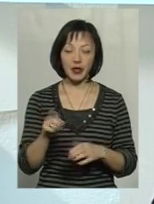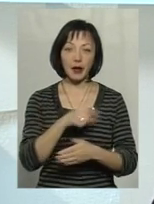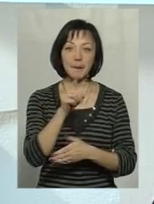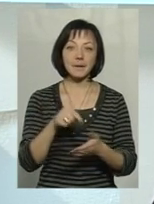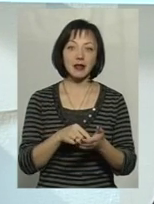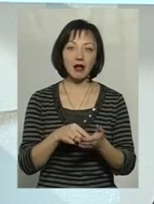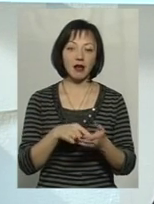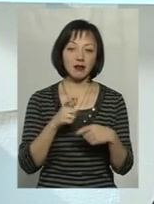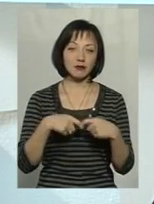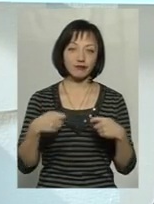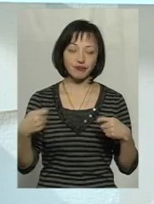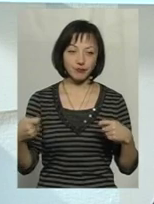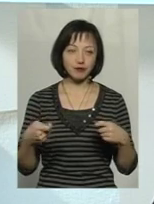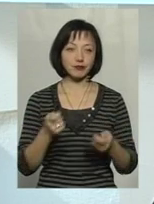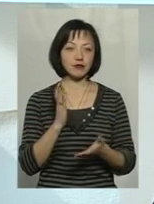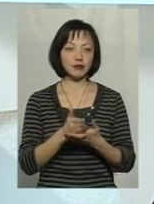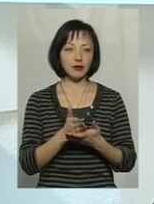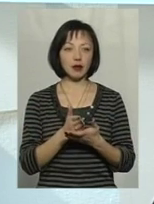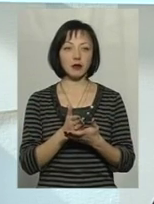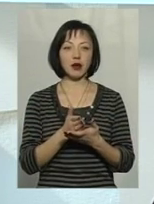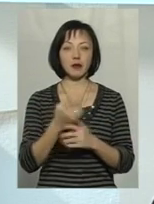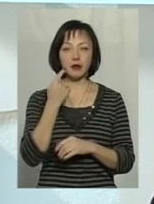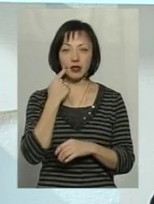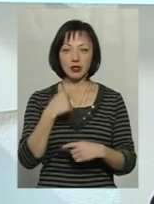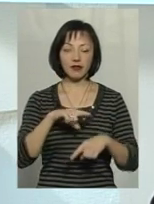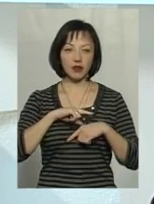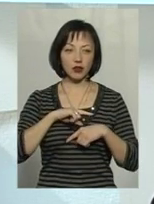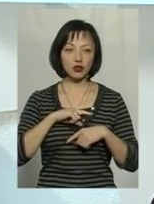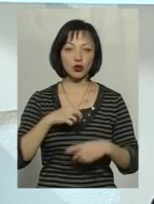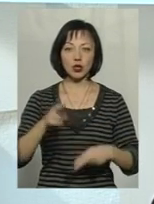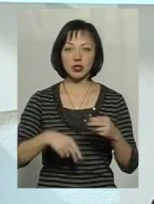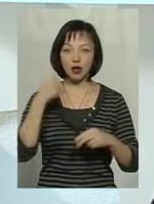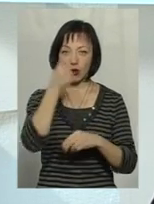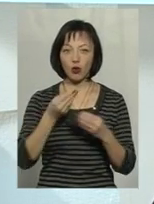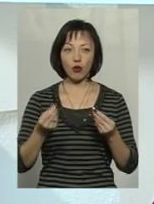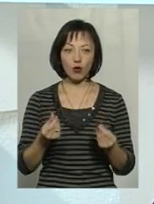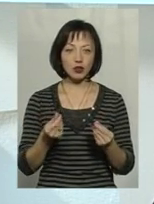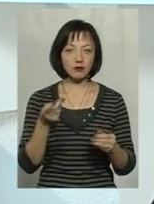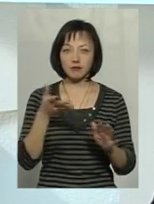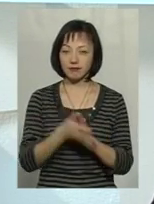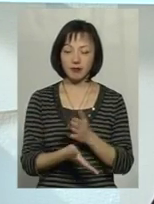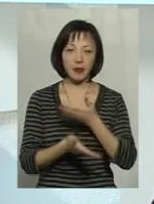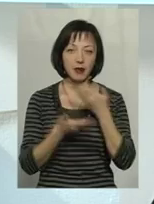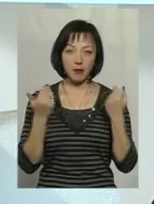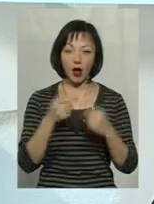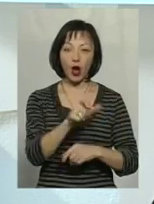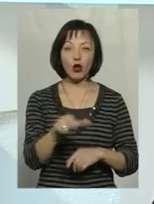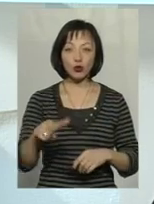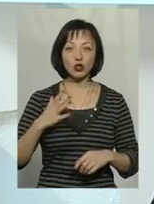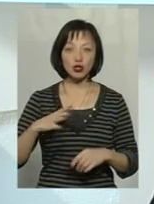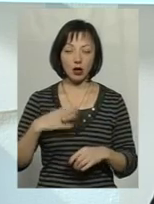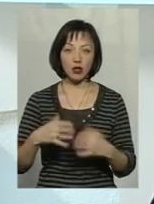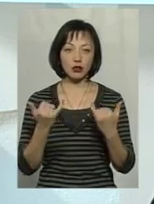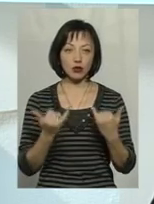питання забюрократили, і ми маємо прикрій фініш. До кінця року ми ці кошти не освоїли. І ті люди, які чекали